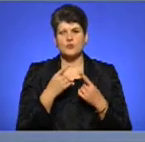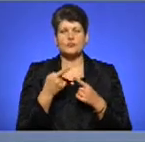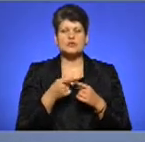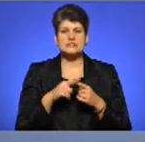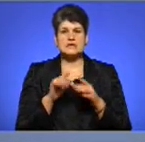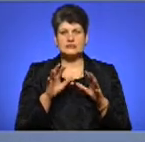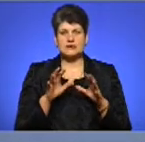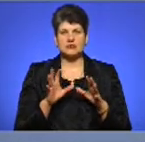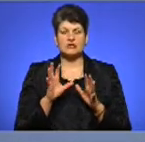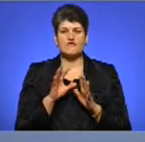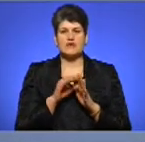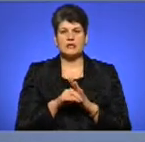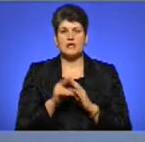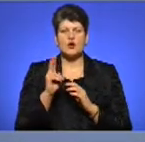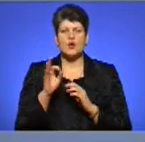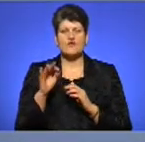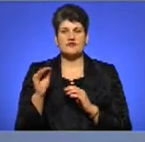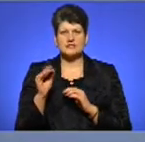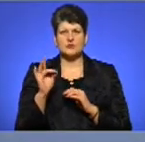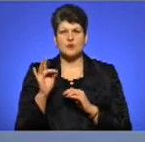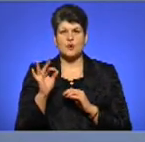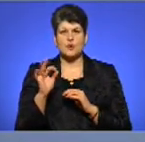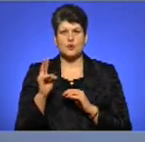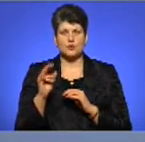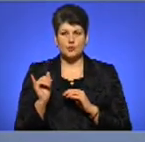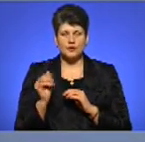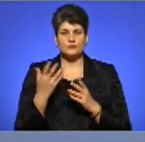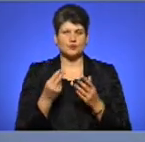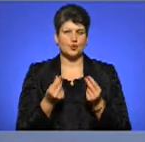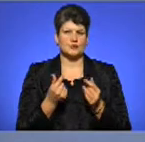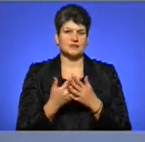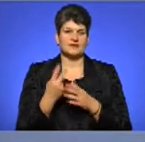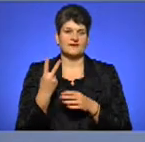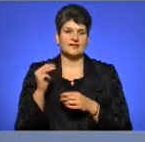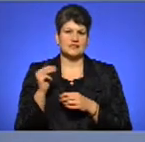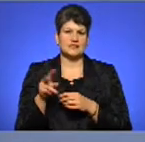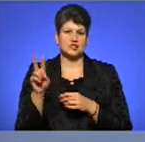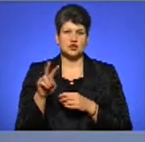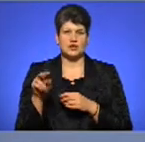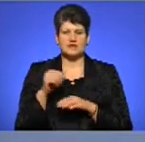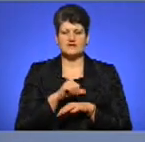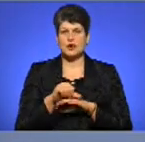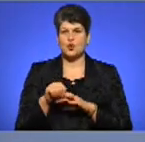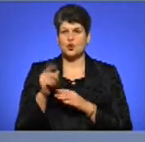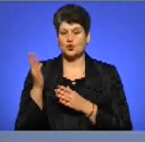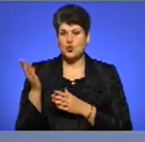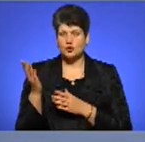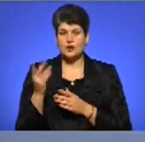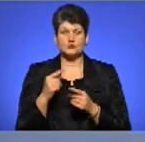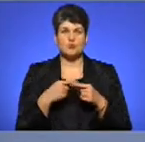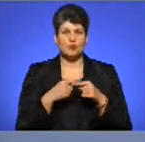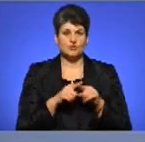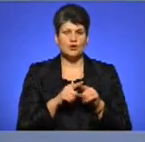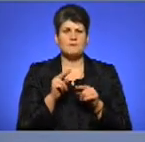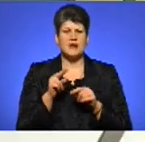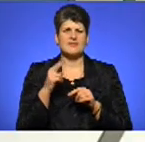введений оцей коефіцієнт року, то якщо автомобіль коштує, наприклад, 2000 доларів за кордоном, то якщо помножити коефіцієнт, додати